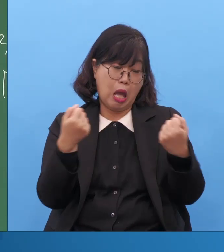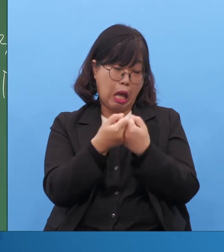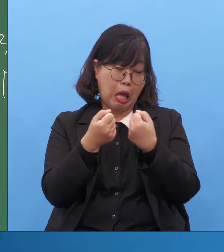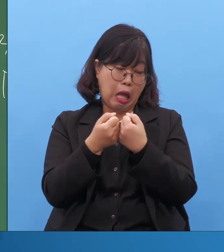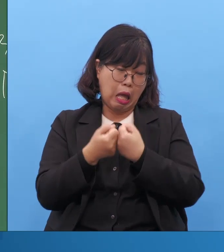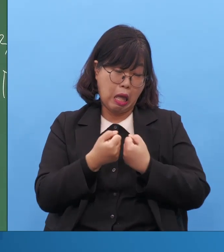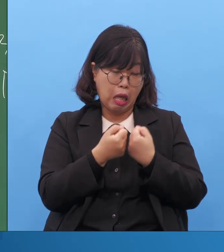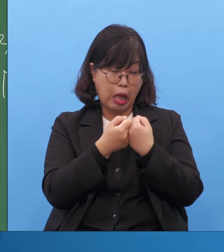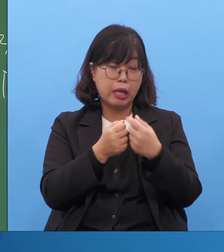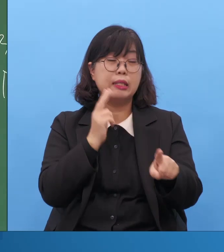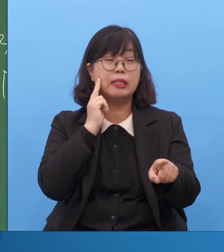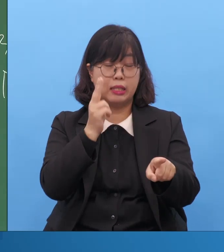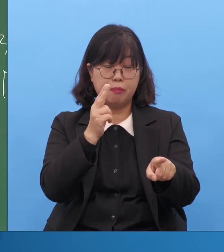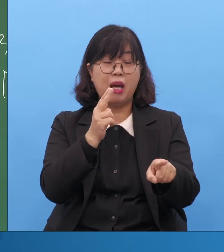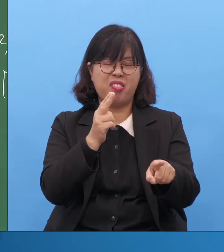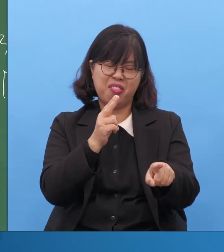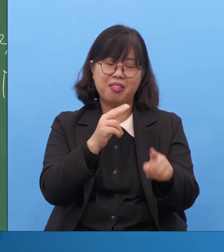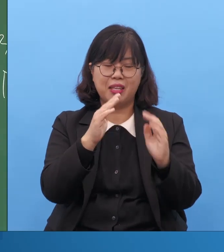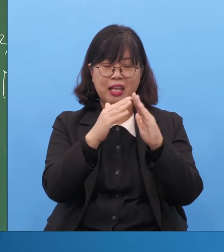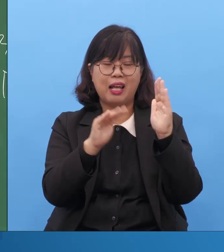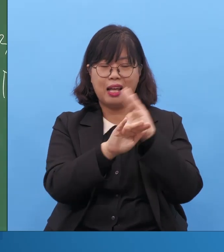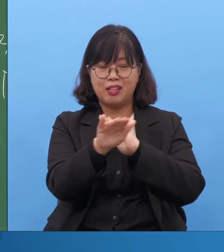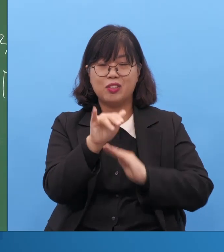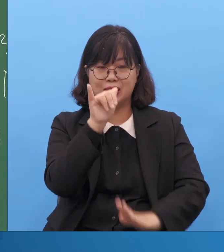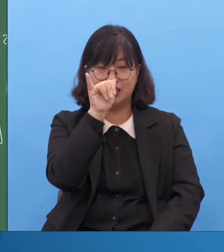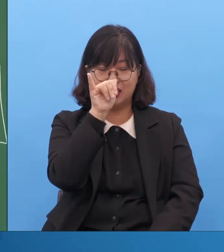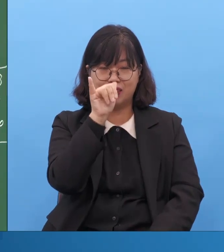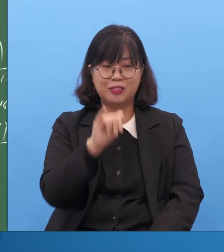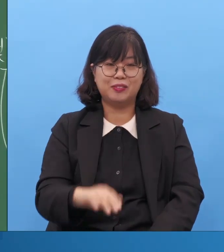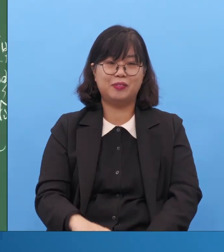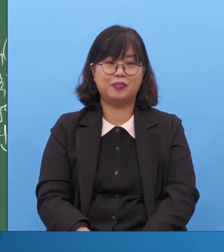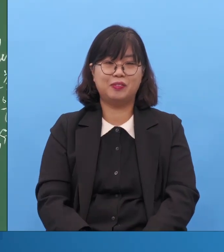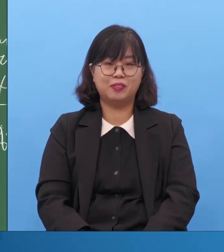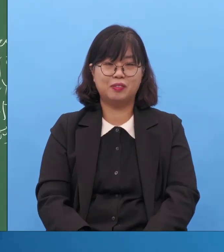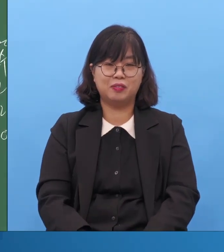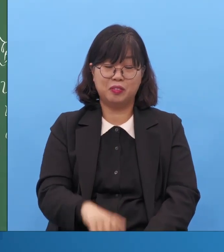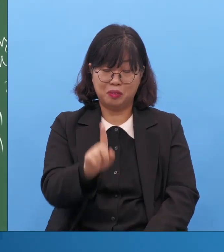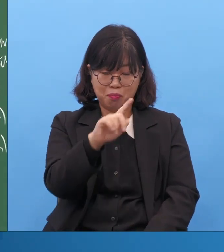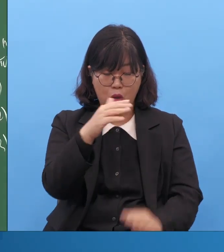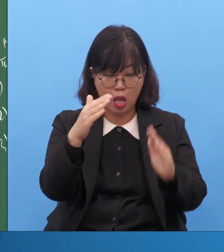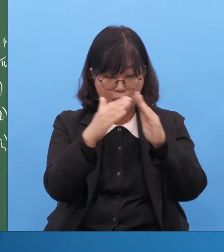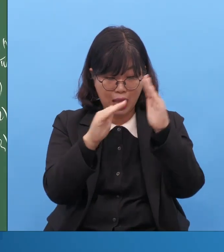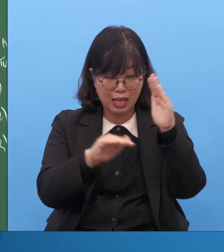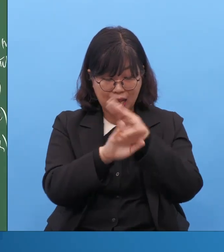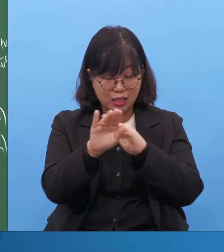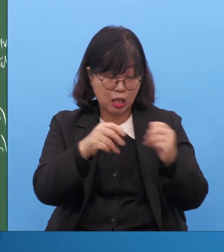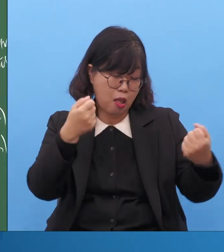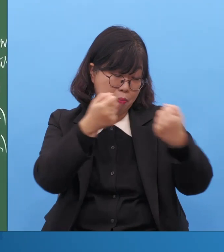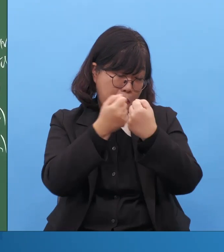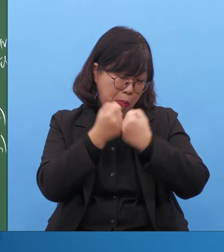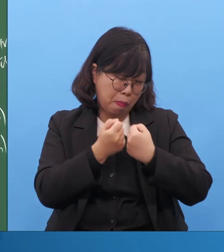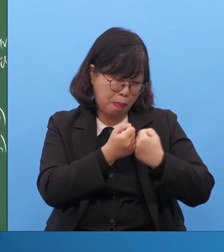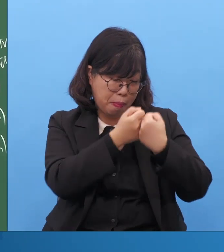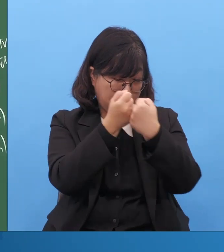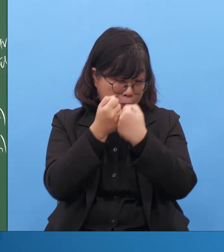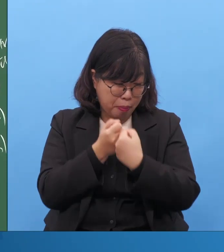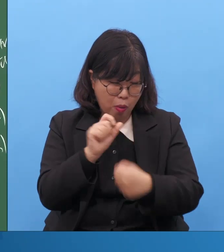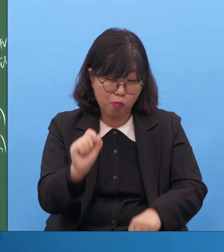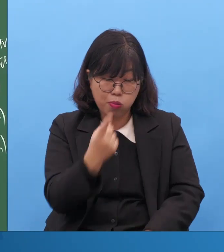그런데 꼭 그건 아닙니다. 이거 내 버리고 바꾸어 버리면 간단하게 해결됩니다.